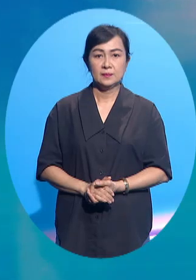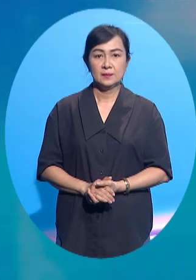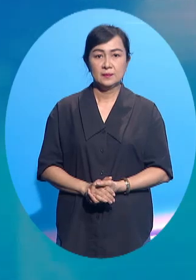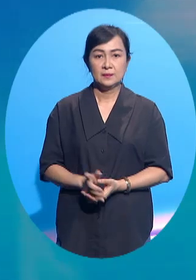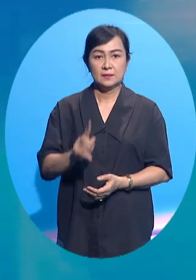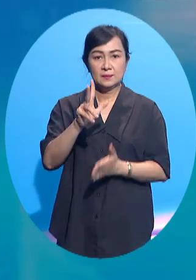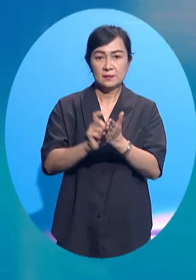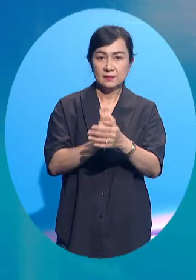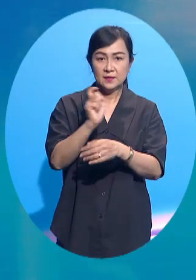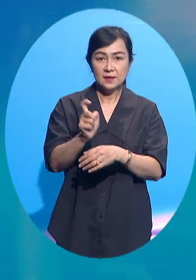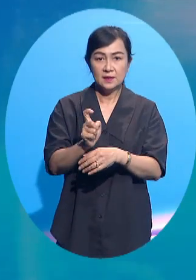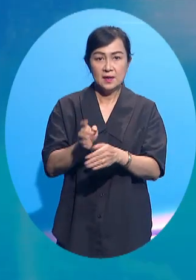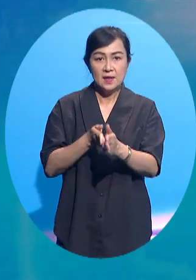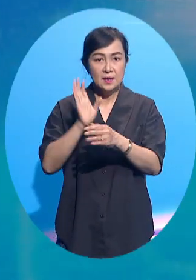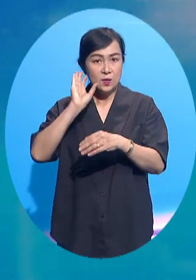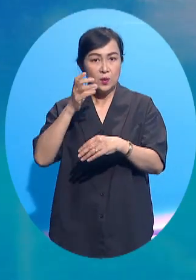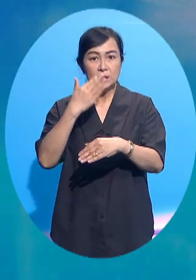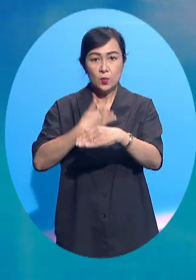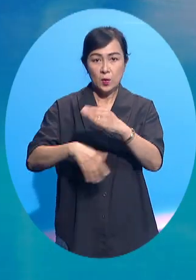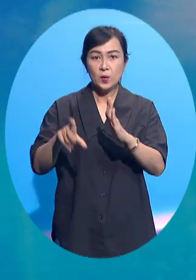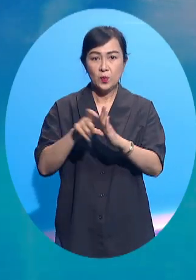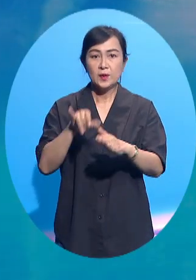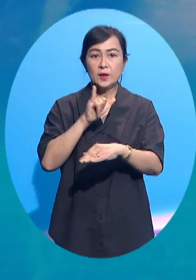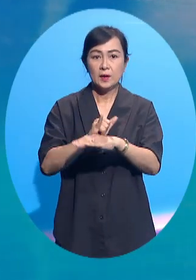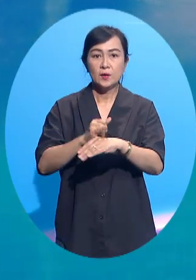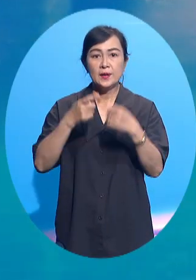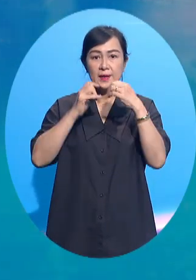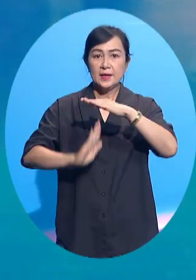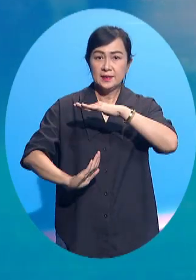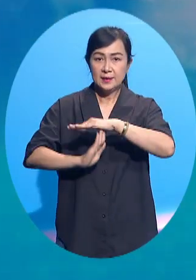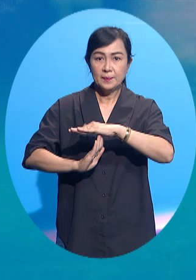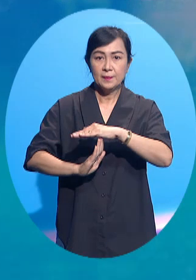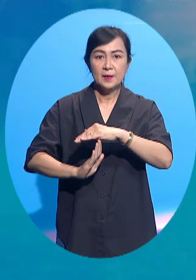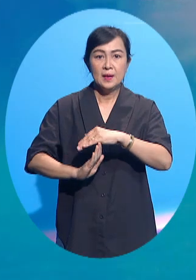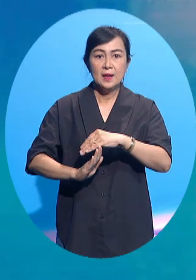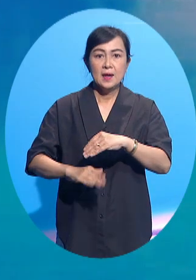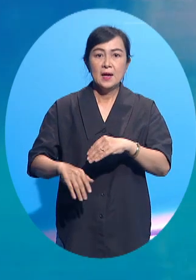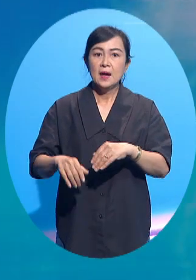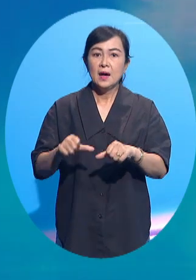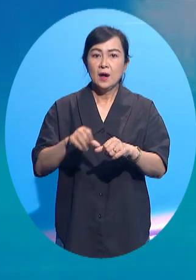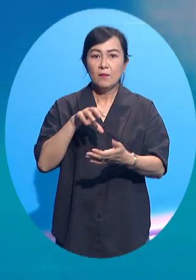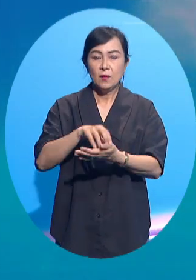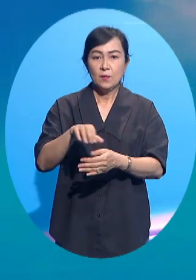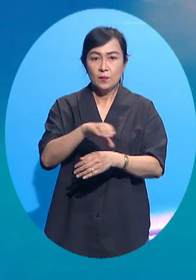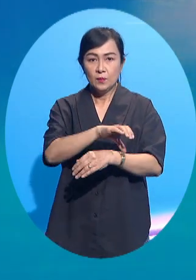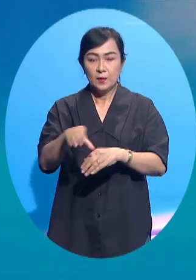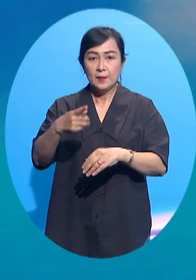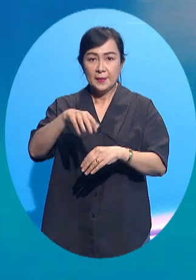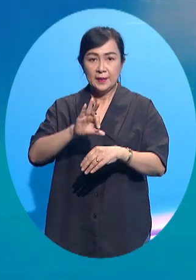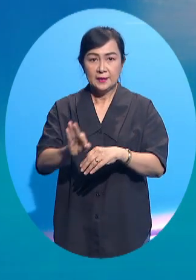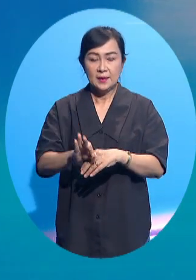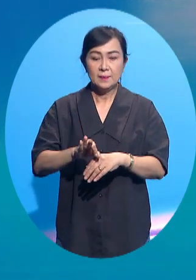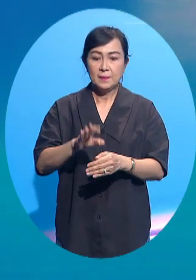Ngày 18 tháng 9, Đại hội đồng Liên Hợp Quốc thông qua nghị quyết yêu cầu Israel chấm dứt sự hiện diện bất hợp pháp tại các vùng lãnh thổ Palestine